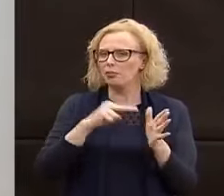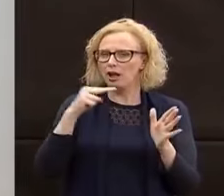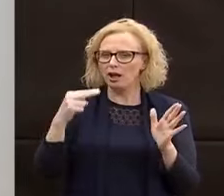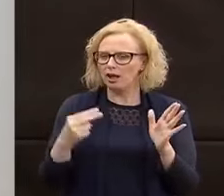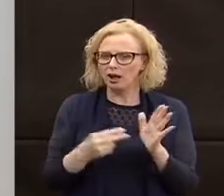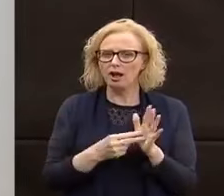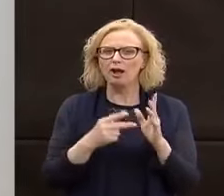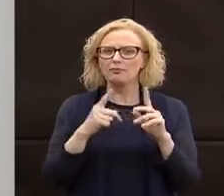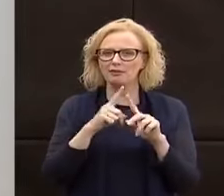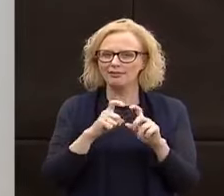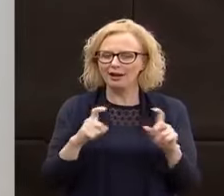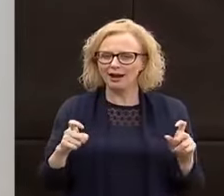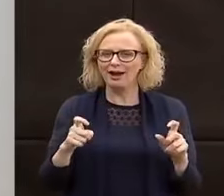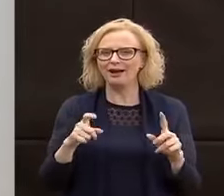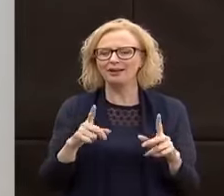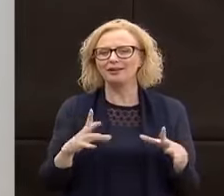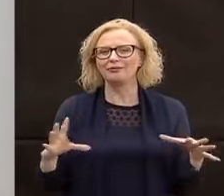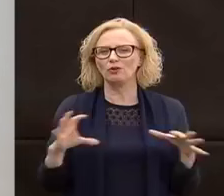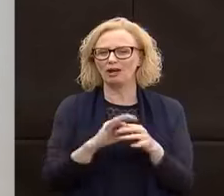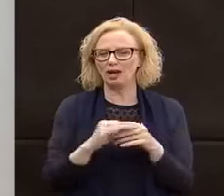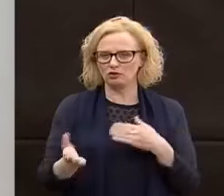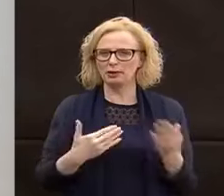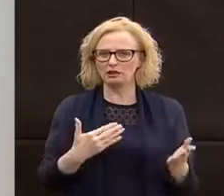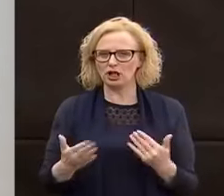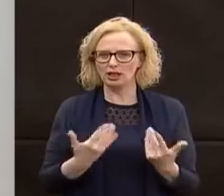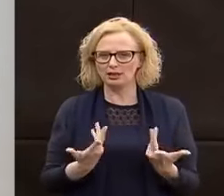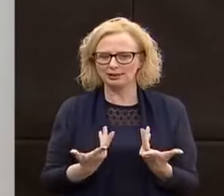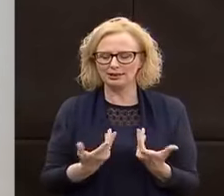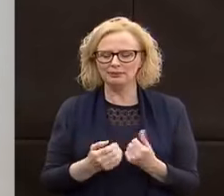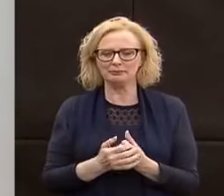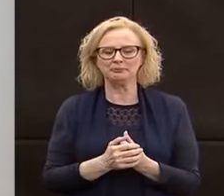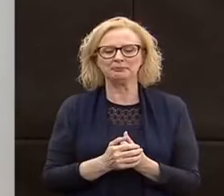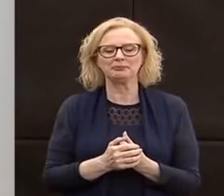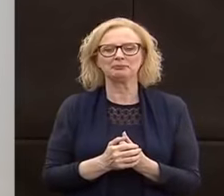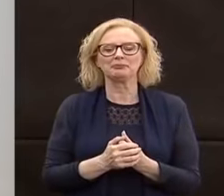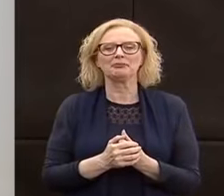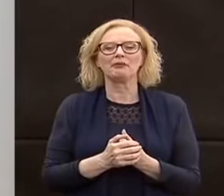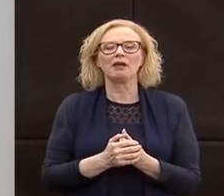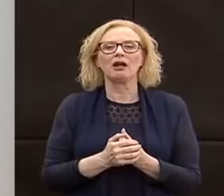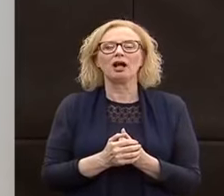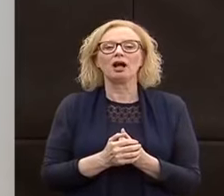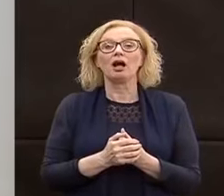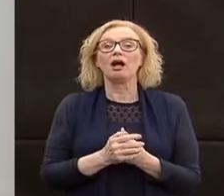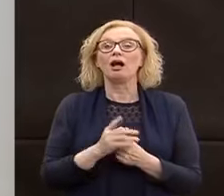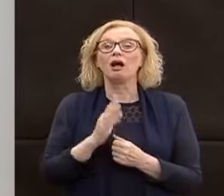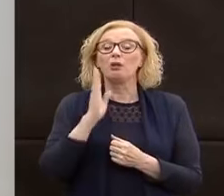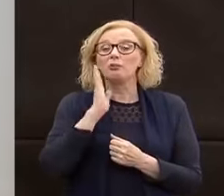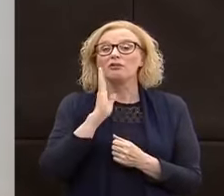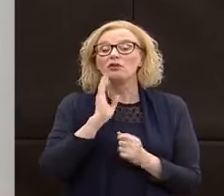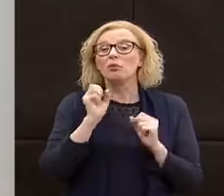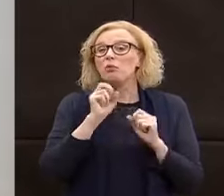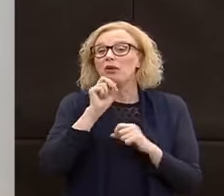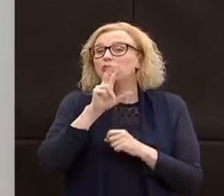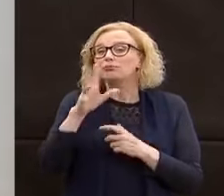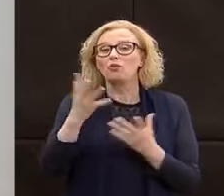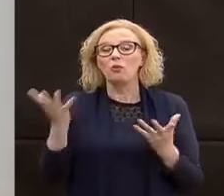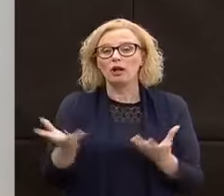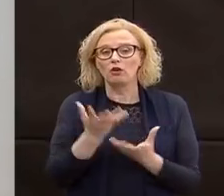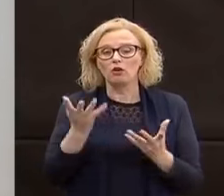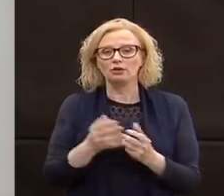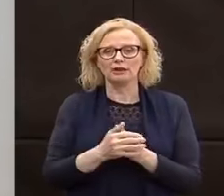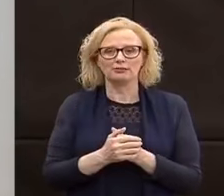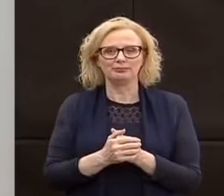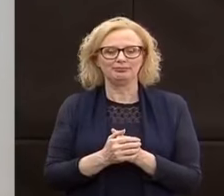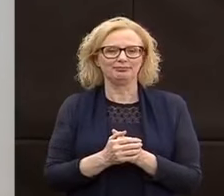che girano attorno all'emergenza, alla gestione dell'emergenza. Che messaggio si sente di dare, anzitutto?